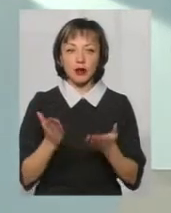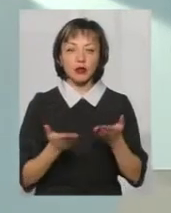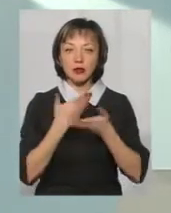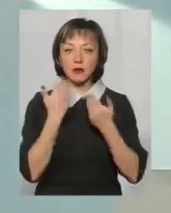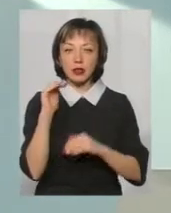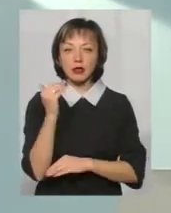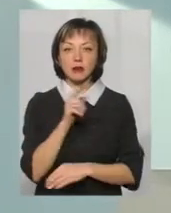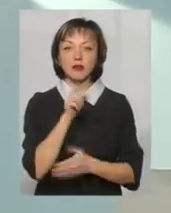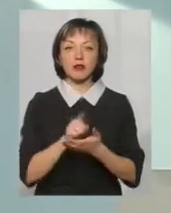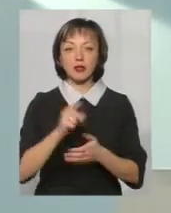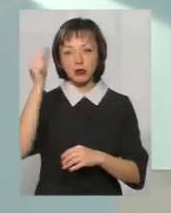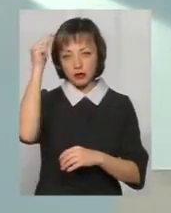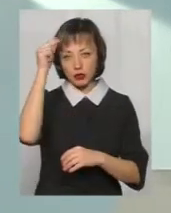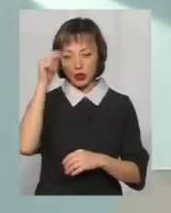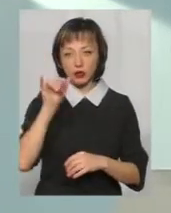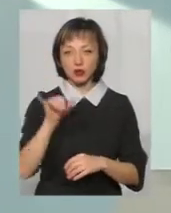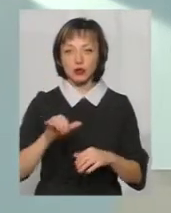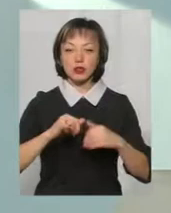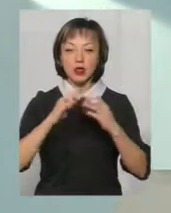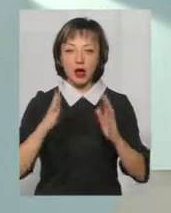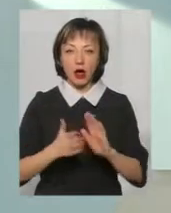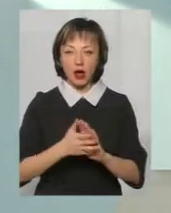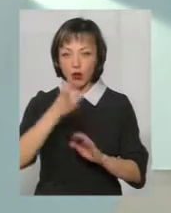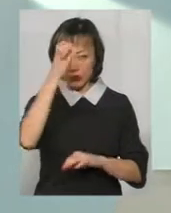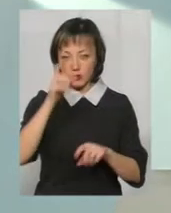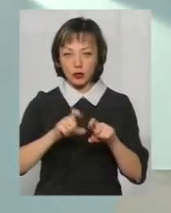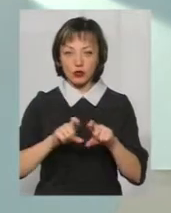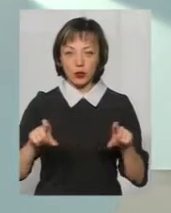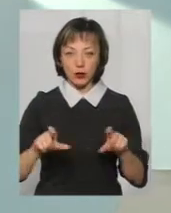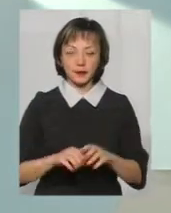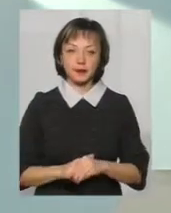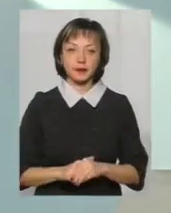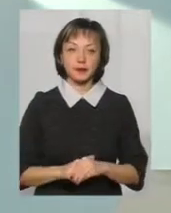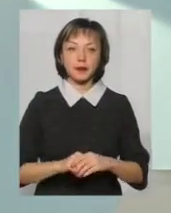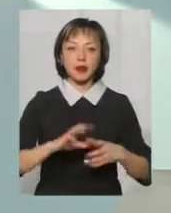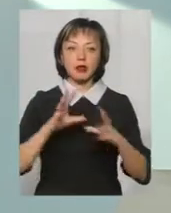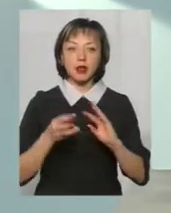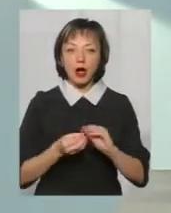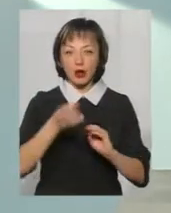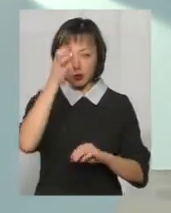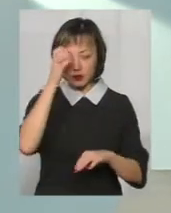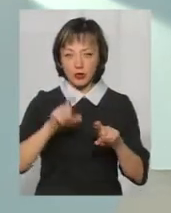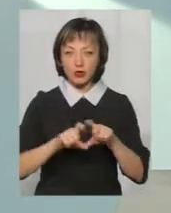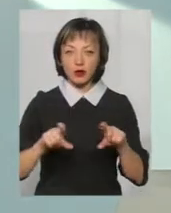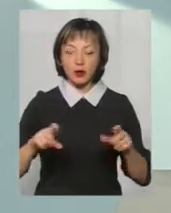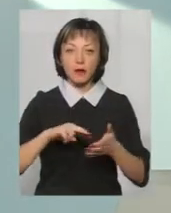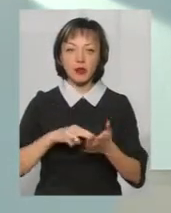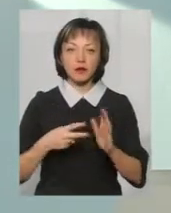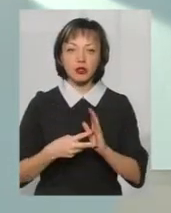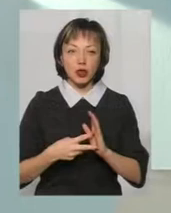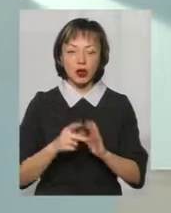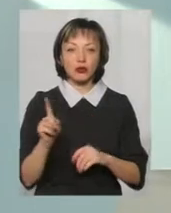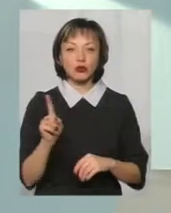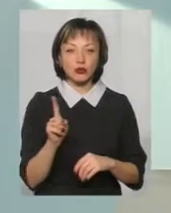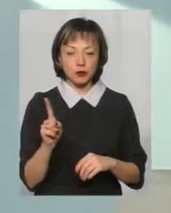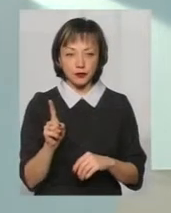дитина повинна навчатися у загальноосвітній школі. Загальноосвітня школа, знову ж таки, передбачає стратегія,